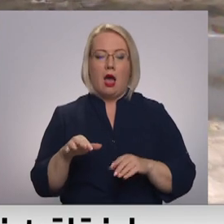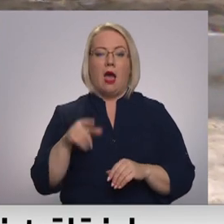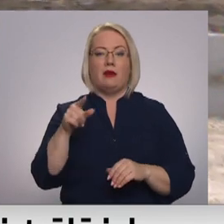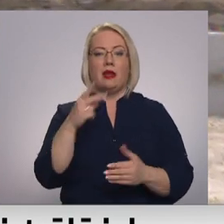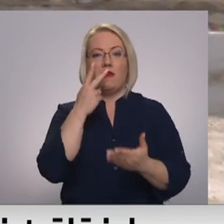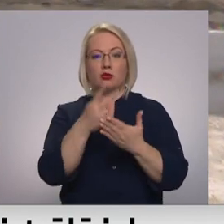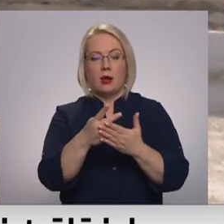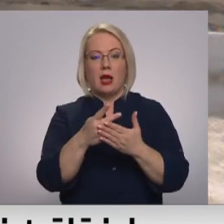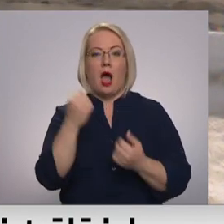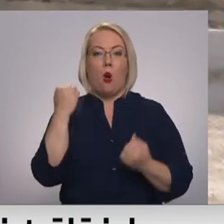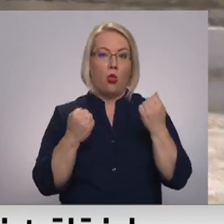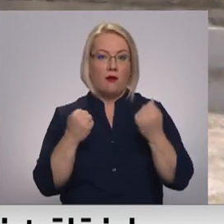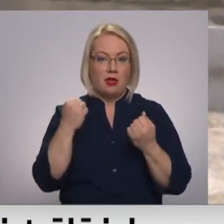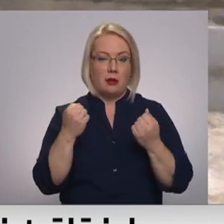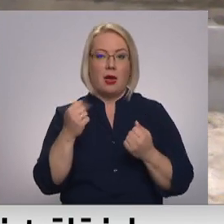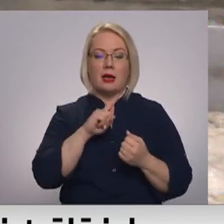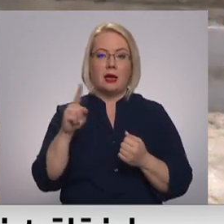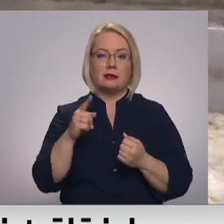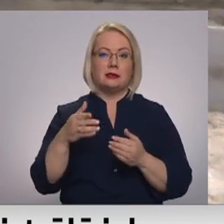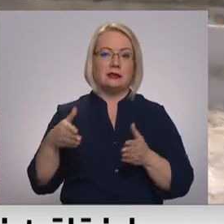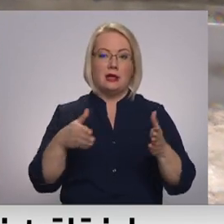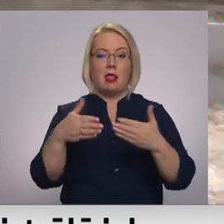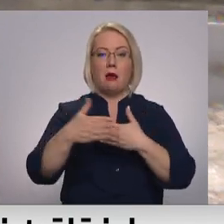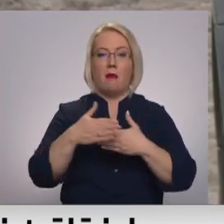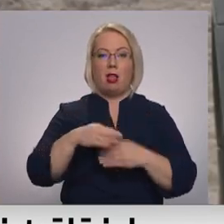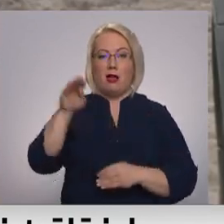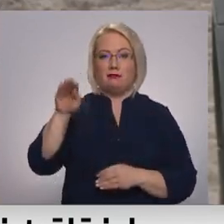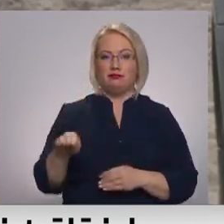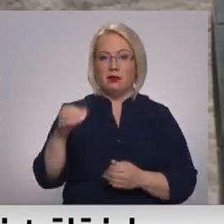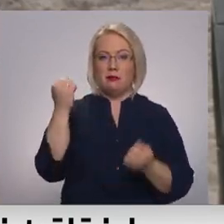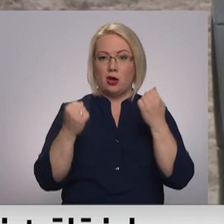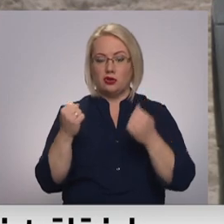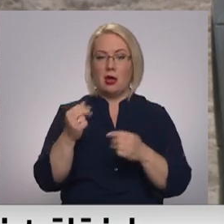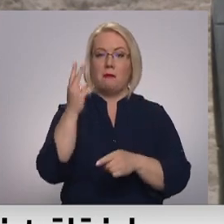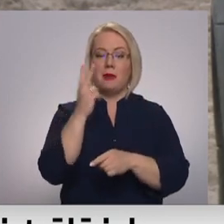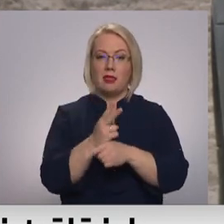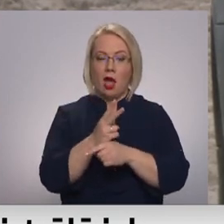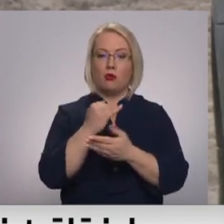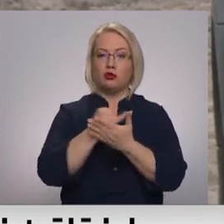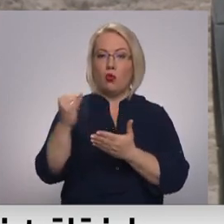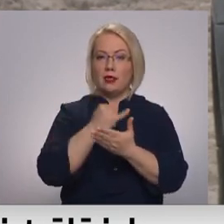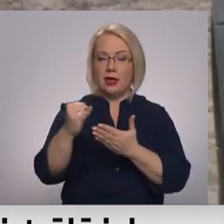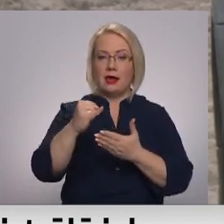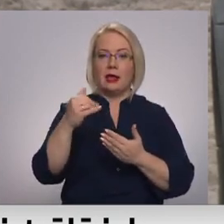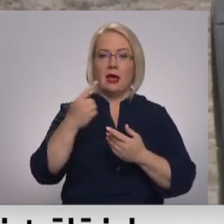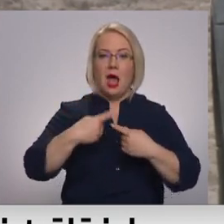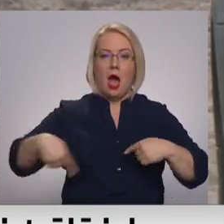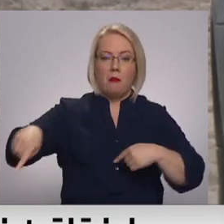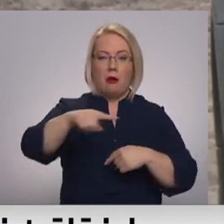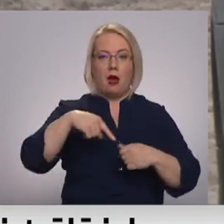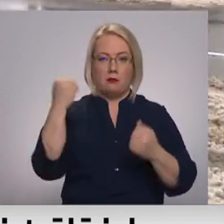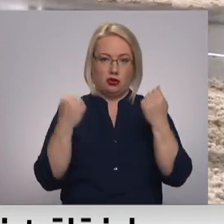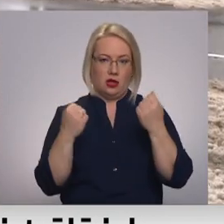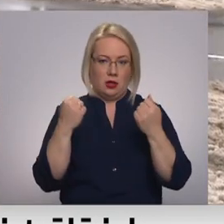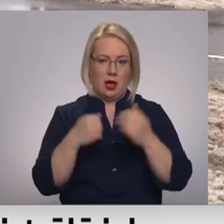uzmanību, ka autovadītājiem, kuri ceļmalā novieto savus spēkretus, ir vienākums no sniega notīrīt arī teritoriju ap mašīnu.